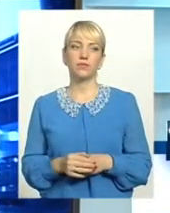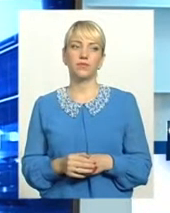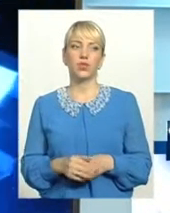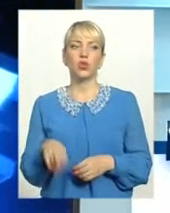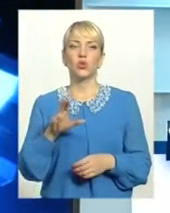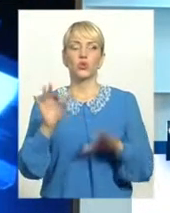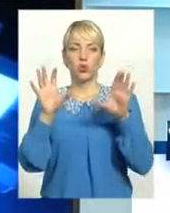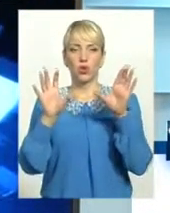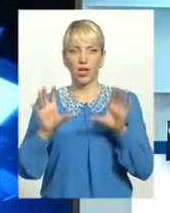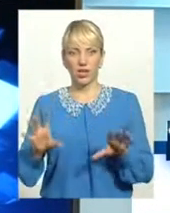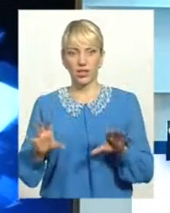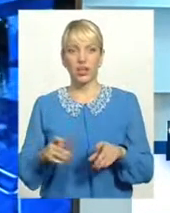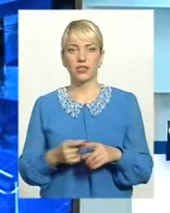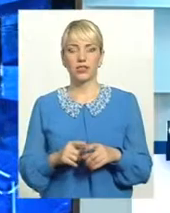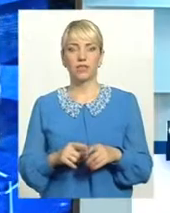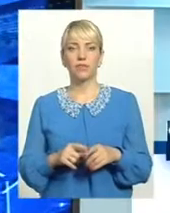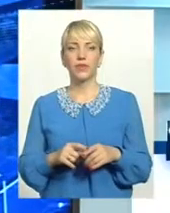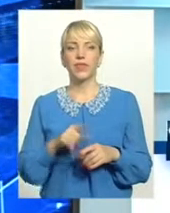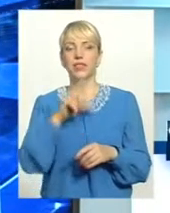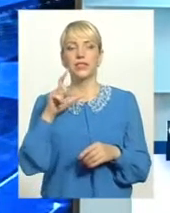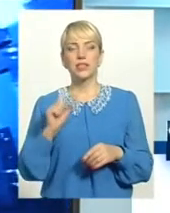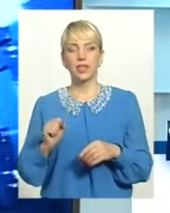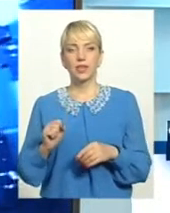щодо легалізації. В принципі, за